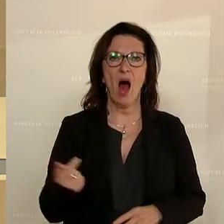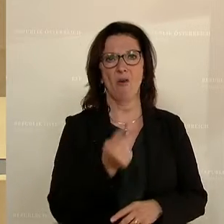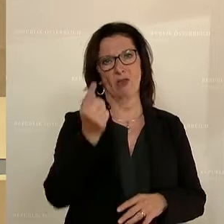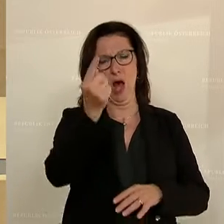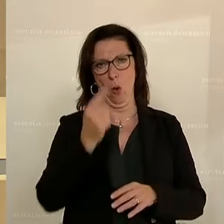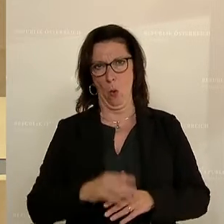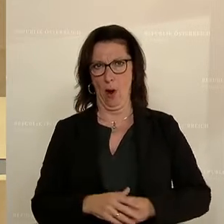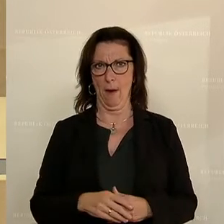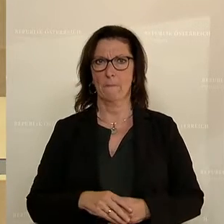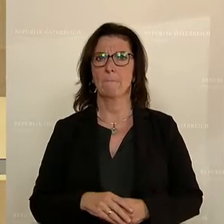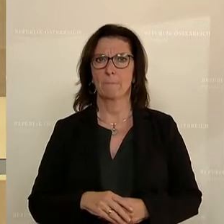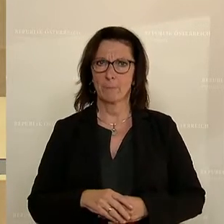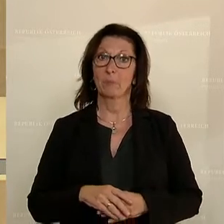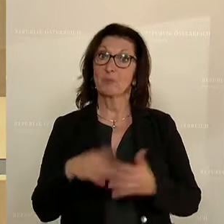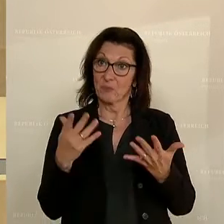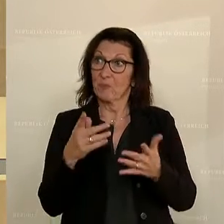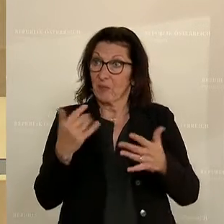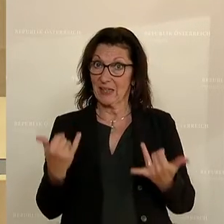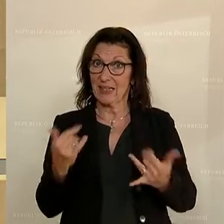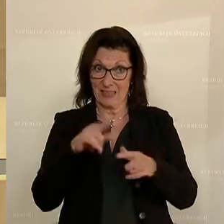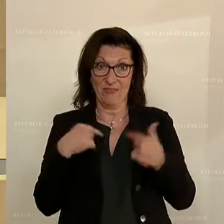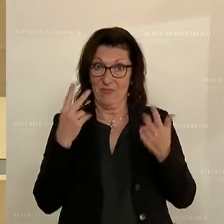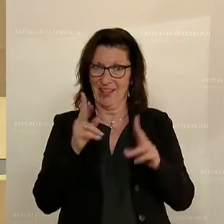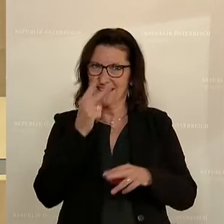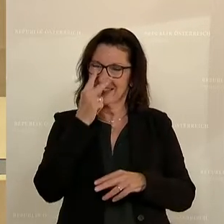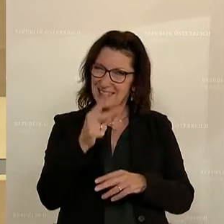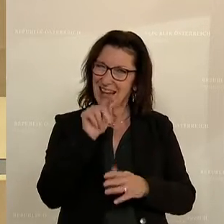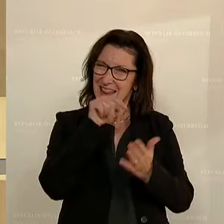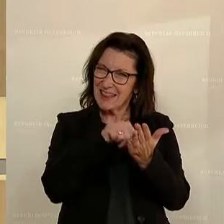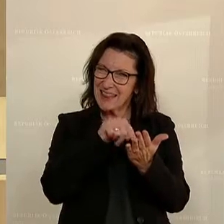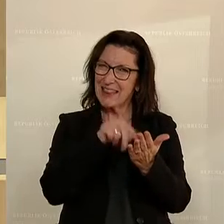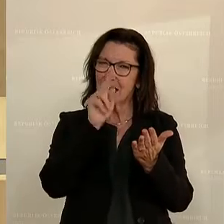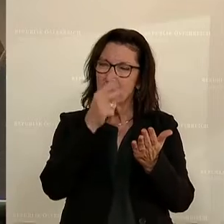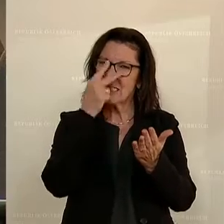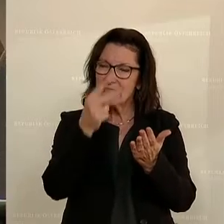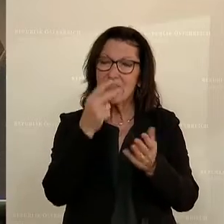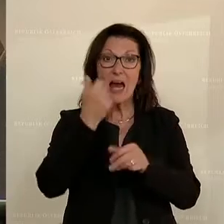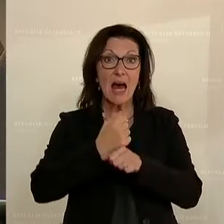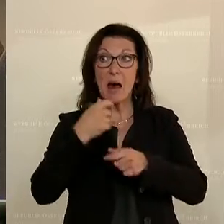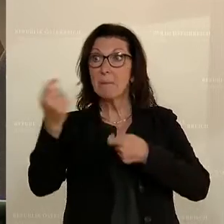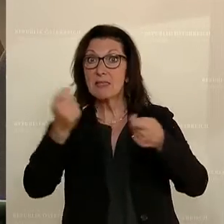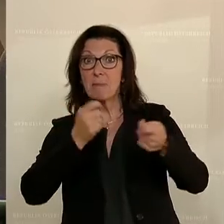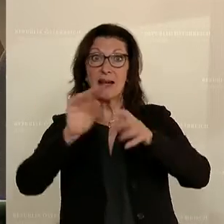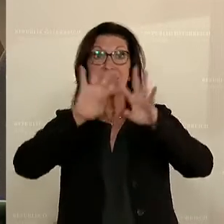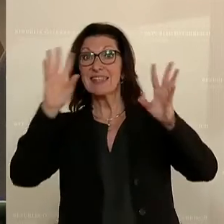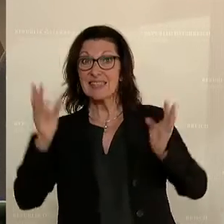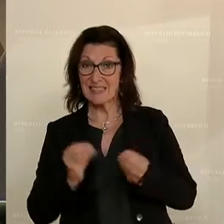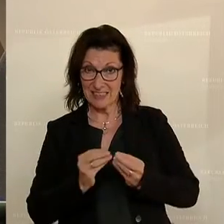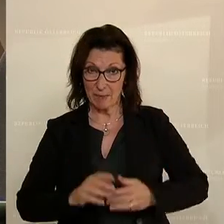etablieren. Und da sehen wir, darin spiegelt sich auch, wie am Arbeitsmarkt insgesamt